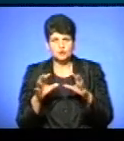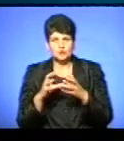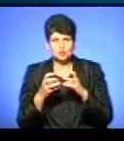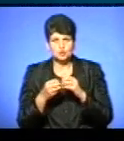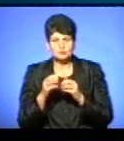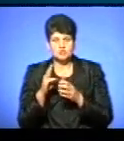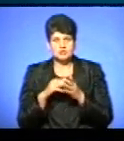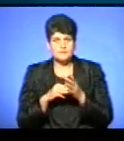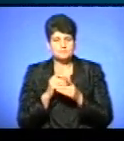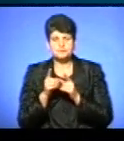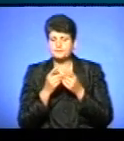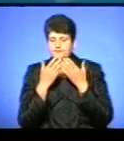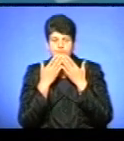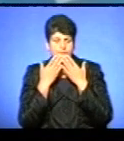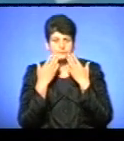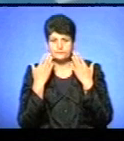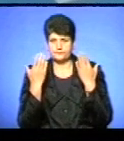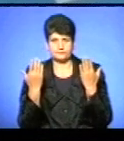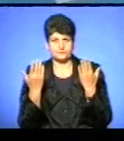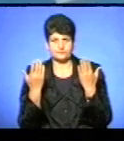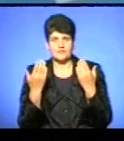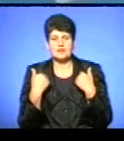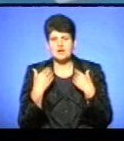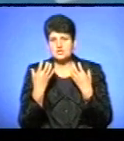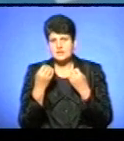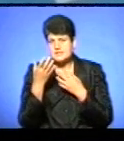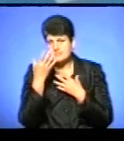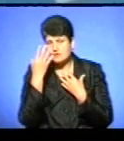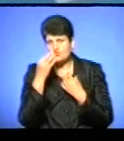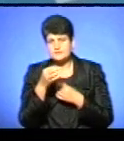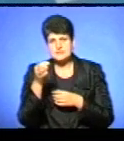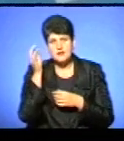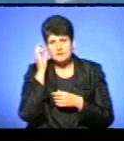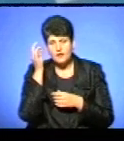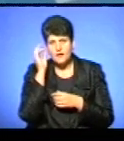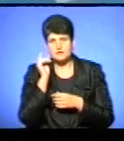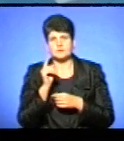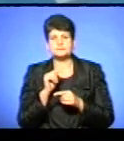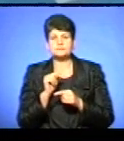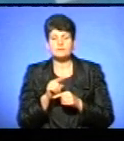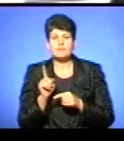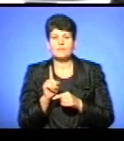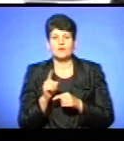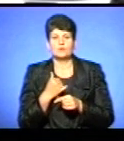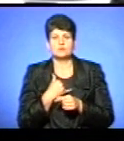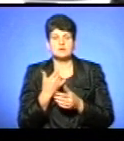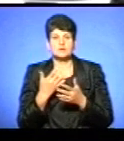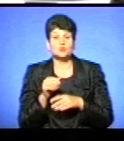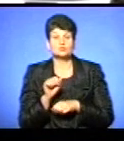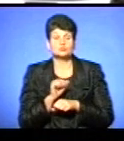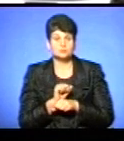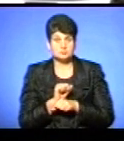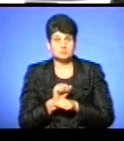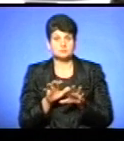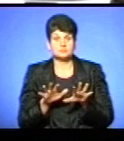ніяких не змінюється. Я ще забув згадати за те, що в нас, якщо зупиниться